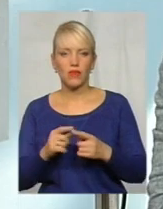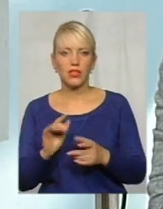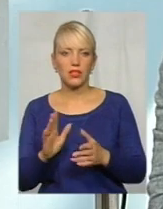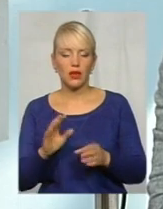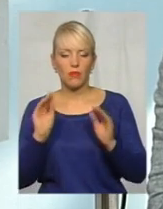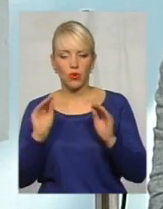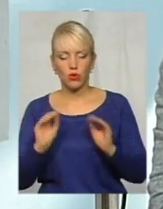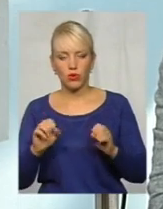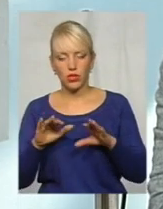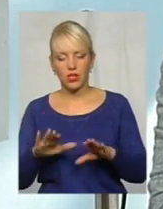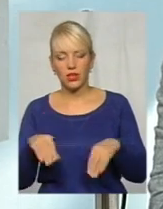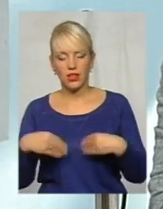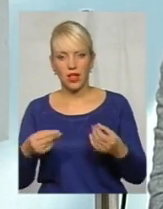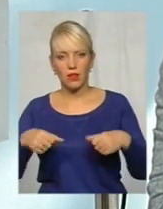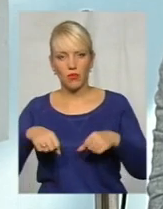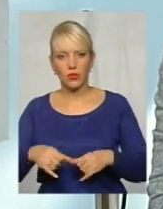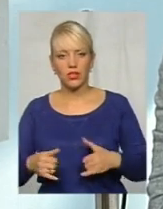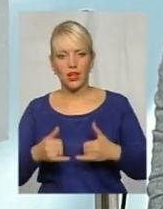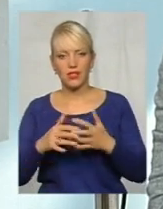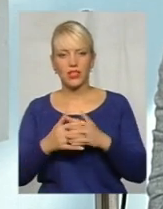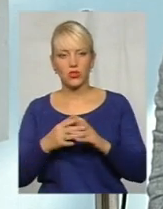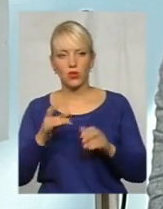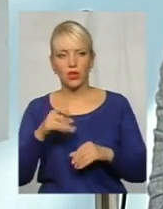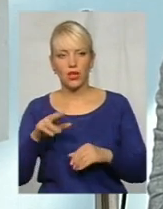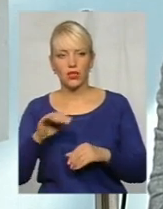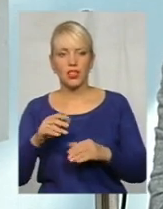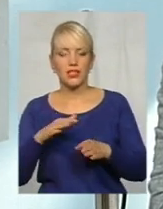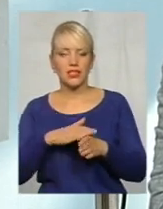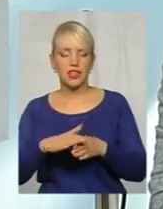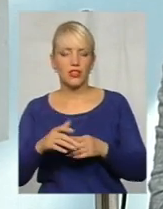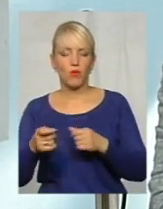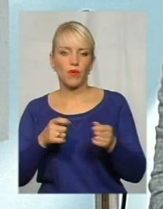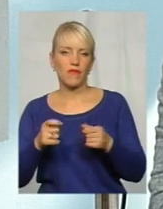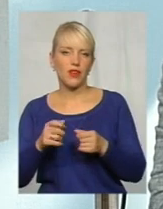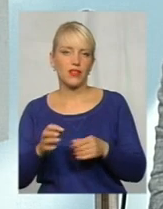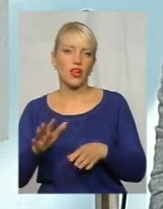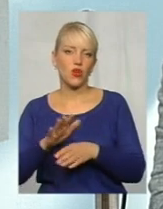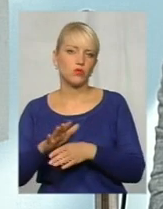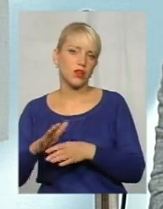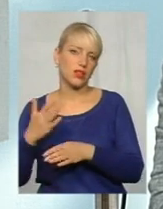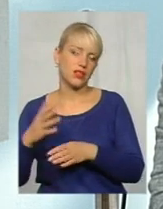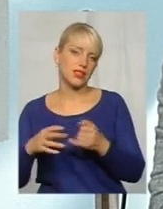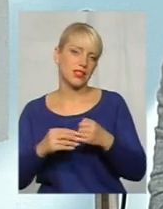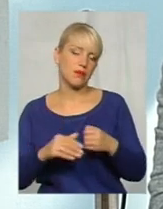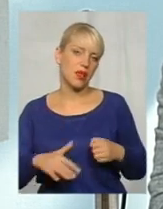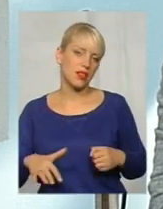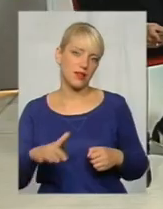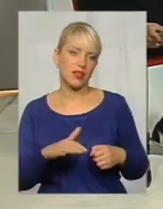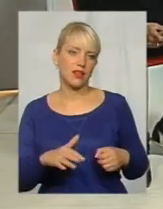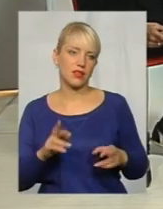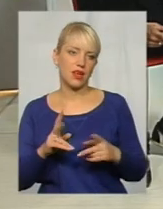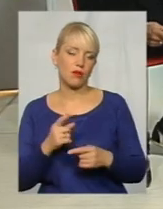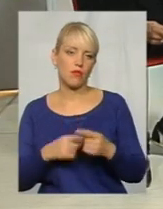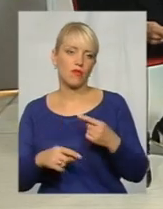повноваження для сільської ради здійснювати управління та розпорядження їхніми земельними ділянками. Як